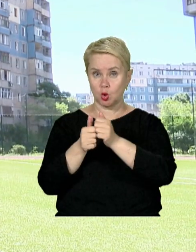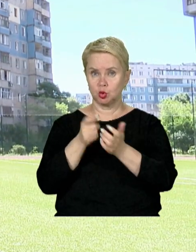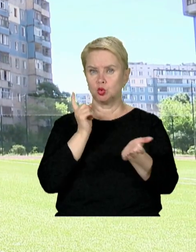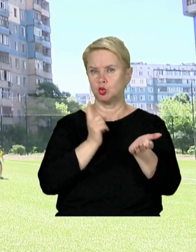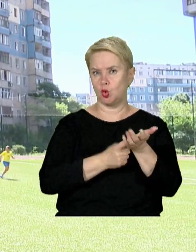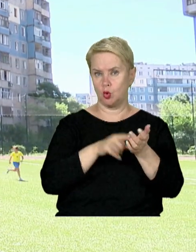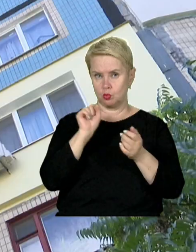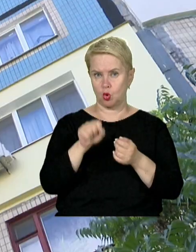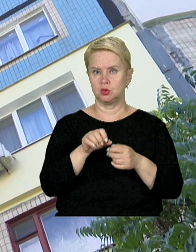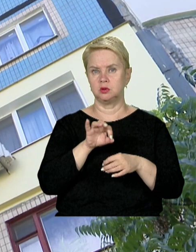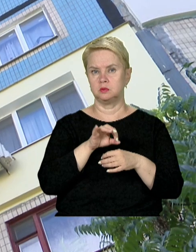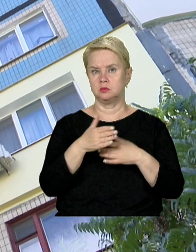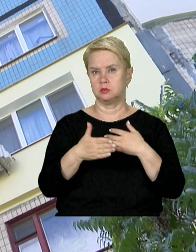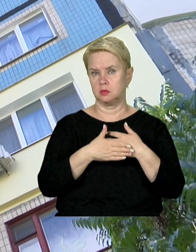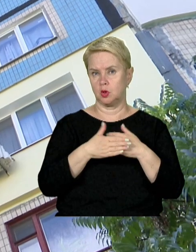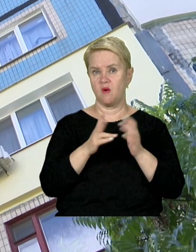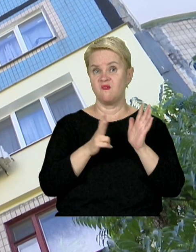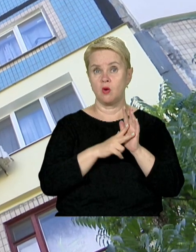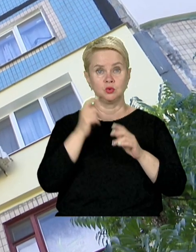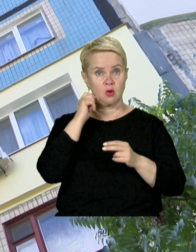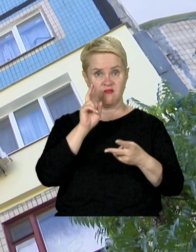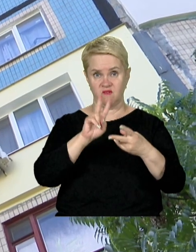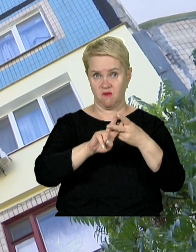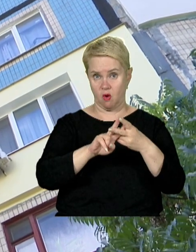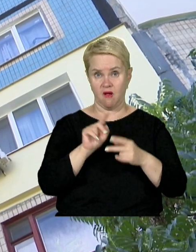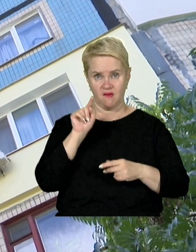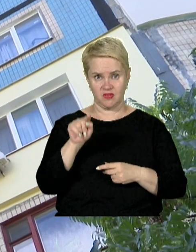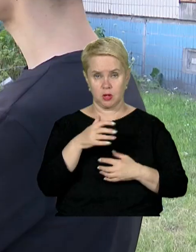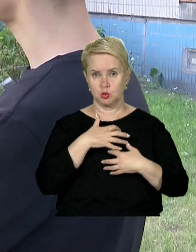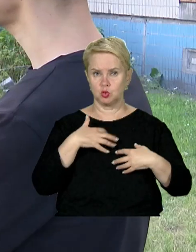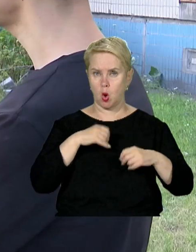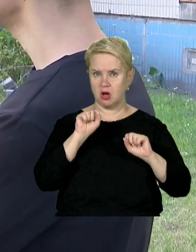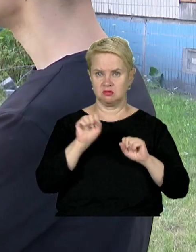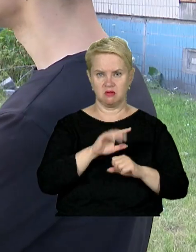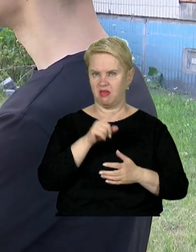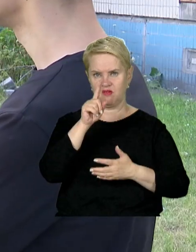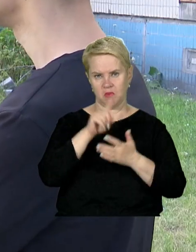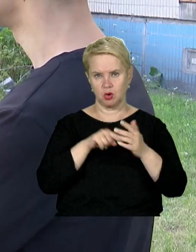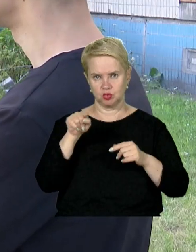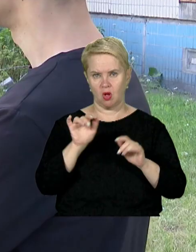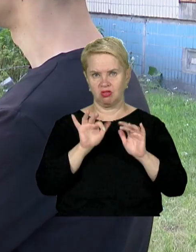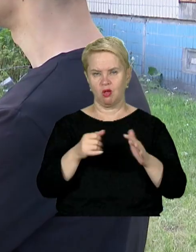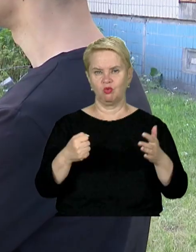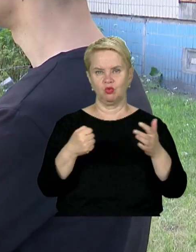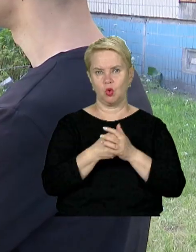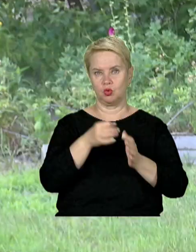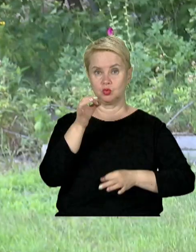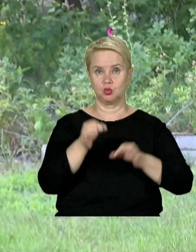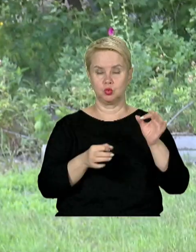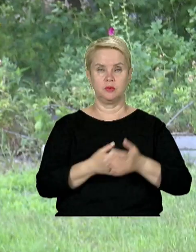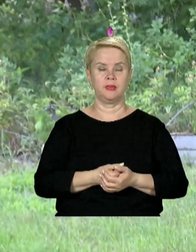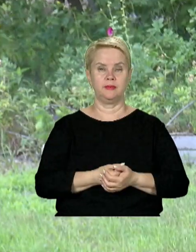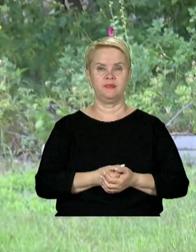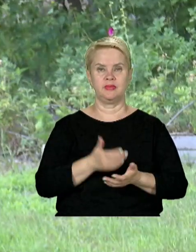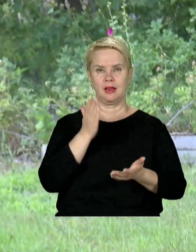доведуть, їй може загрожувати аж до восьми років позбавлення волі. Втім, зоозахисники не певні, що ця справа дійде до суду.